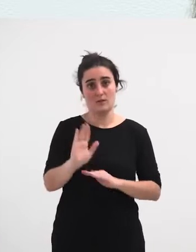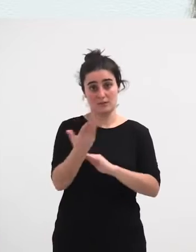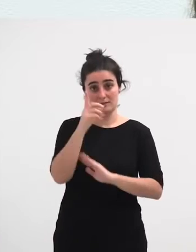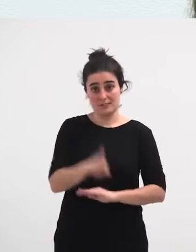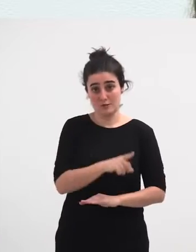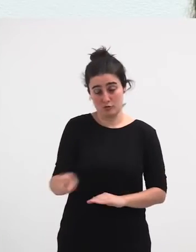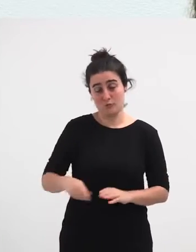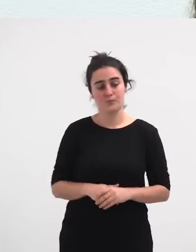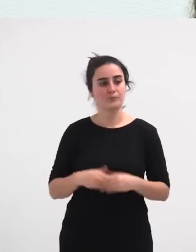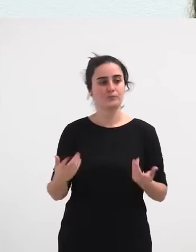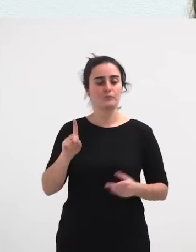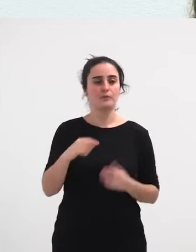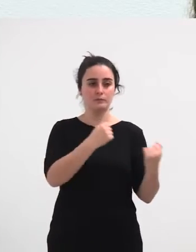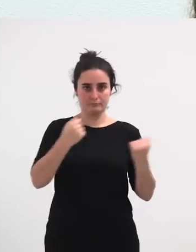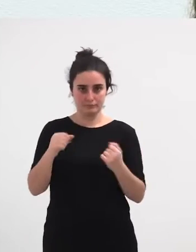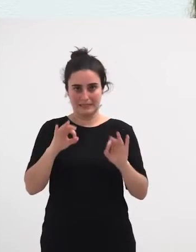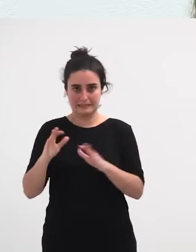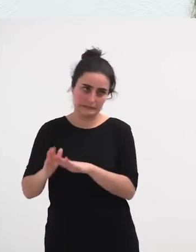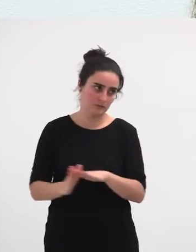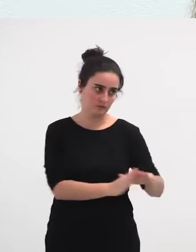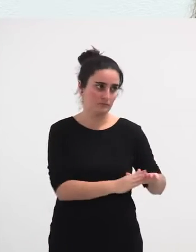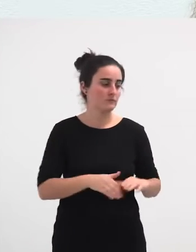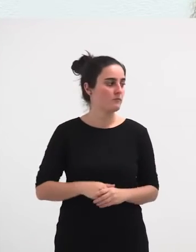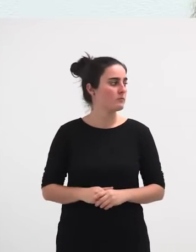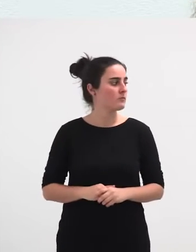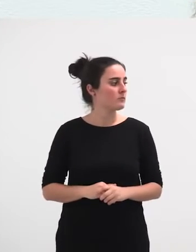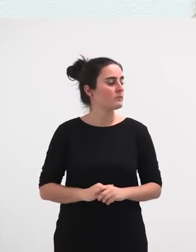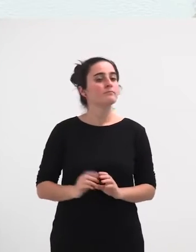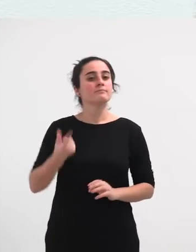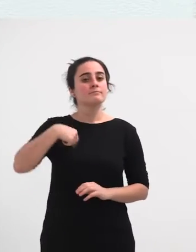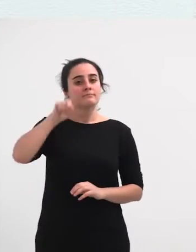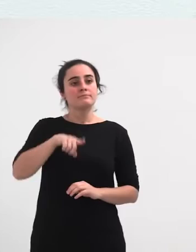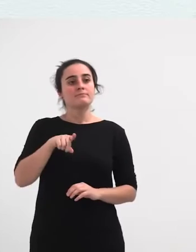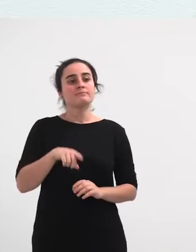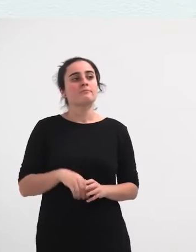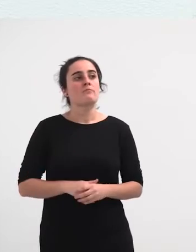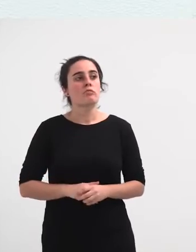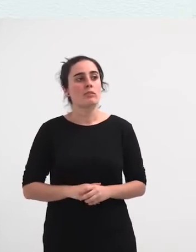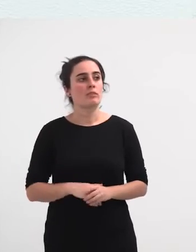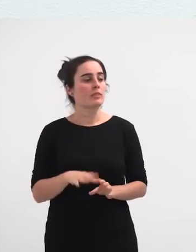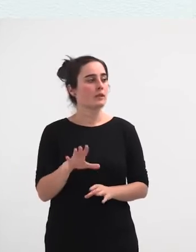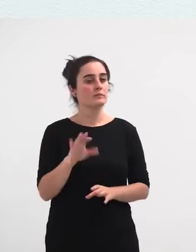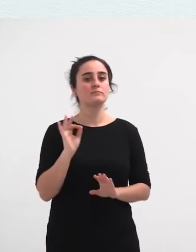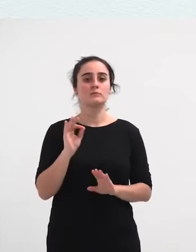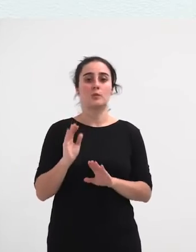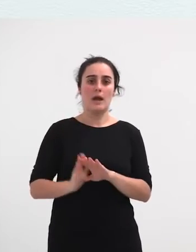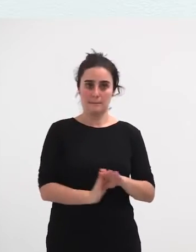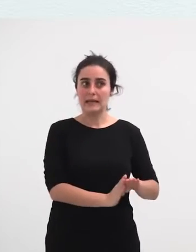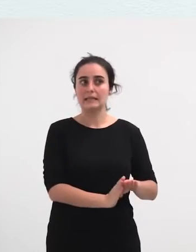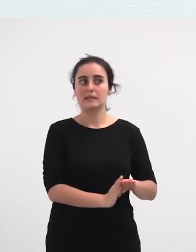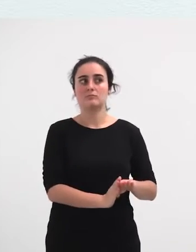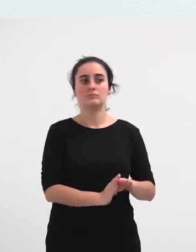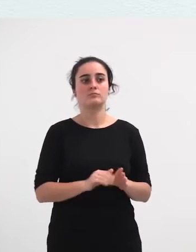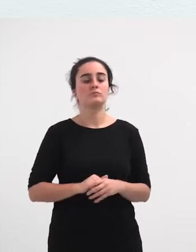Hor du muen, erakundeak ere bai hor. Eta gero, gukulertzen dugu, onta ze aparte,